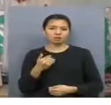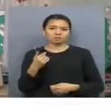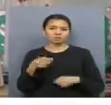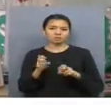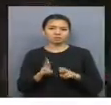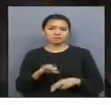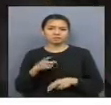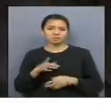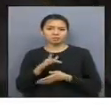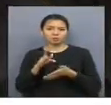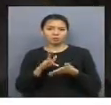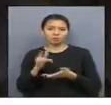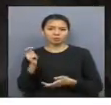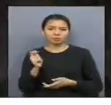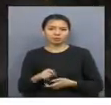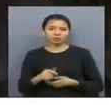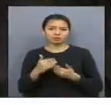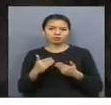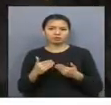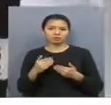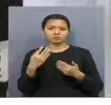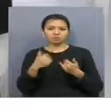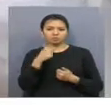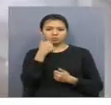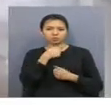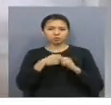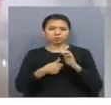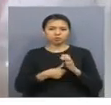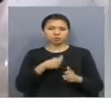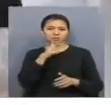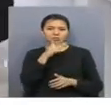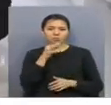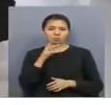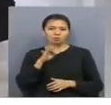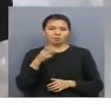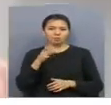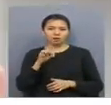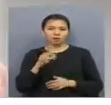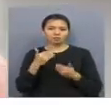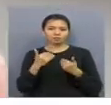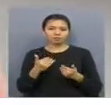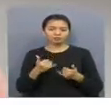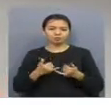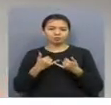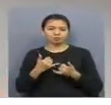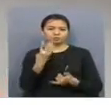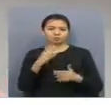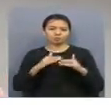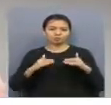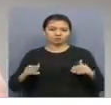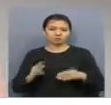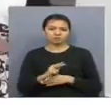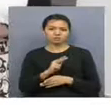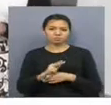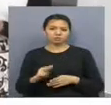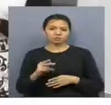арнайы есіл ауданынан ата артық келген шаңырақ көтергендеріне бойыл, 16 жыл болған бірі байфтер өтпасы бұлгіне елгес елі 4 бала тәрбелеп отыр.